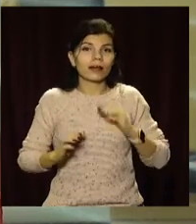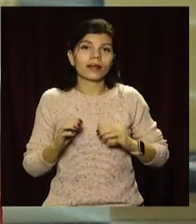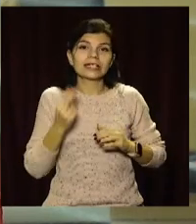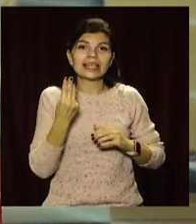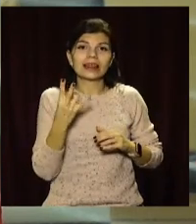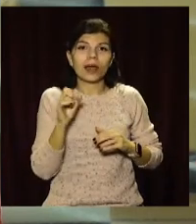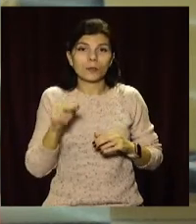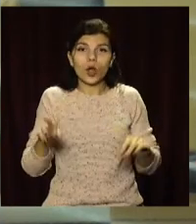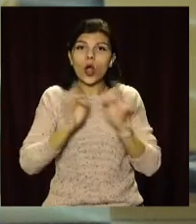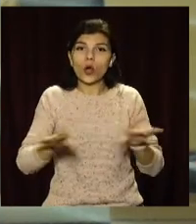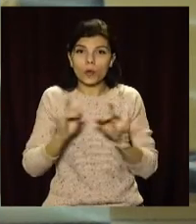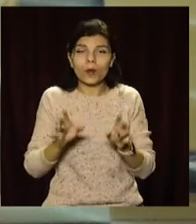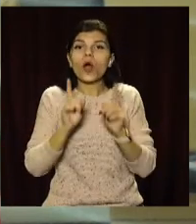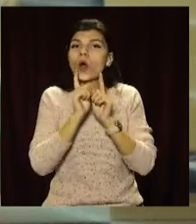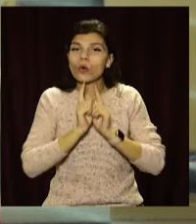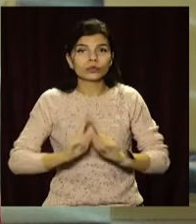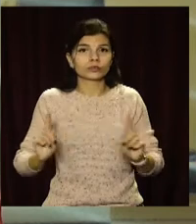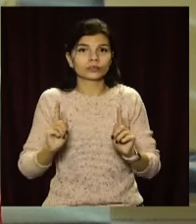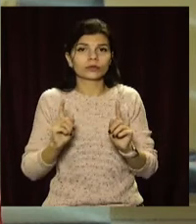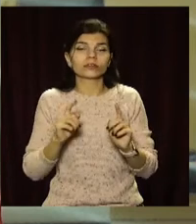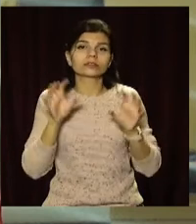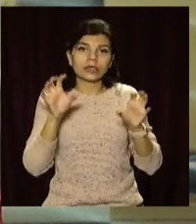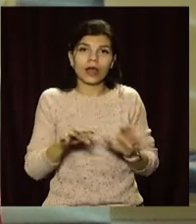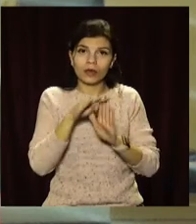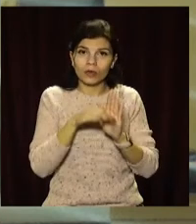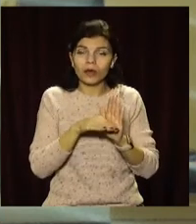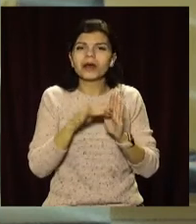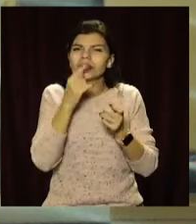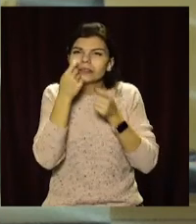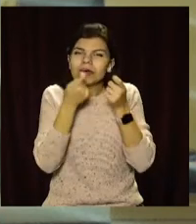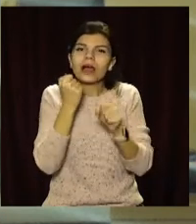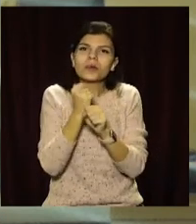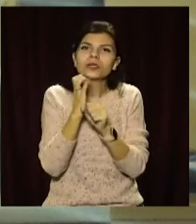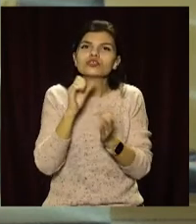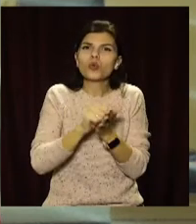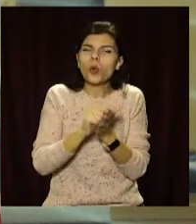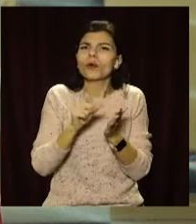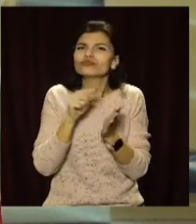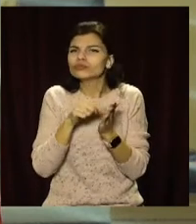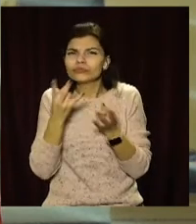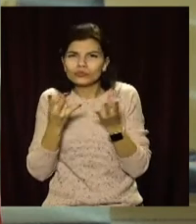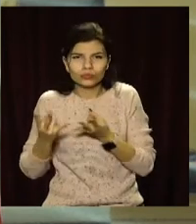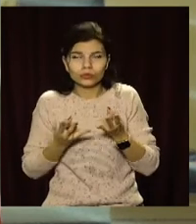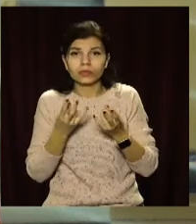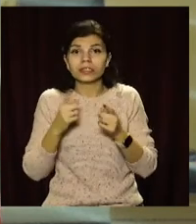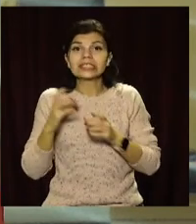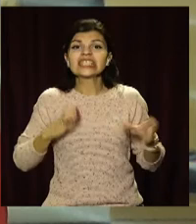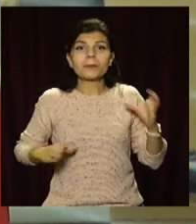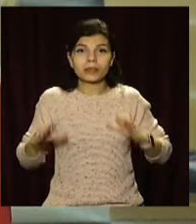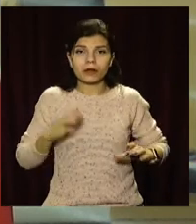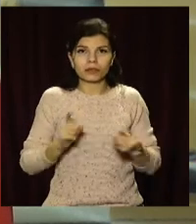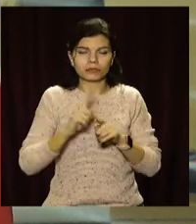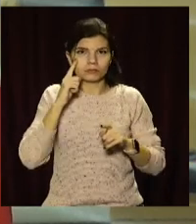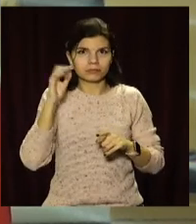ЦНАПу пояснювали особливості законодавства та нюанси роботи з документами. Подібні семінари вже стали